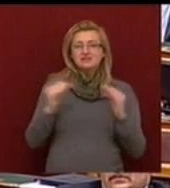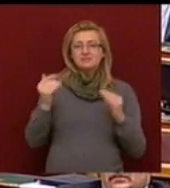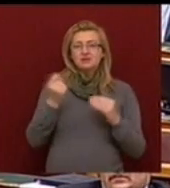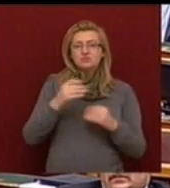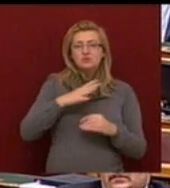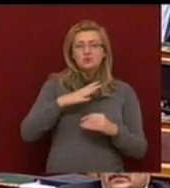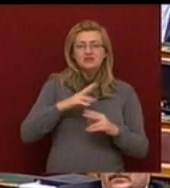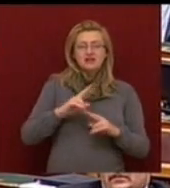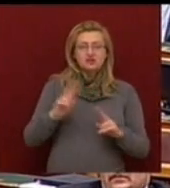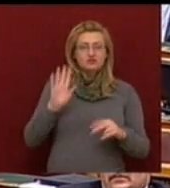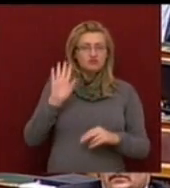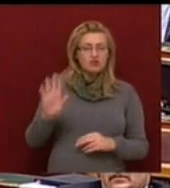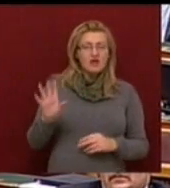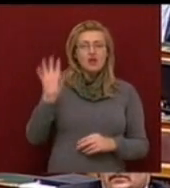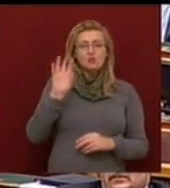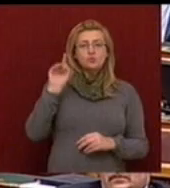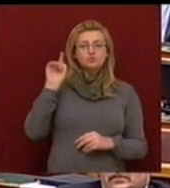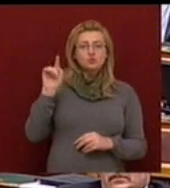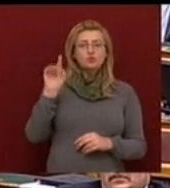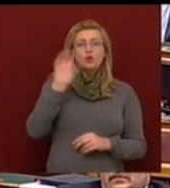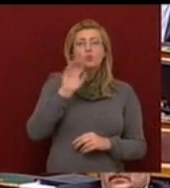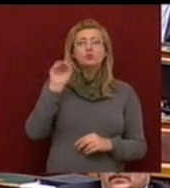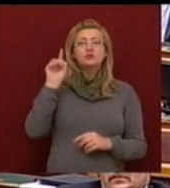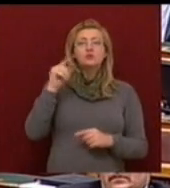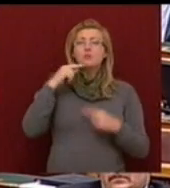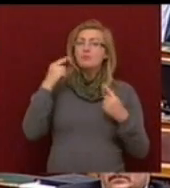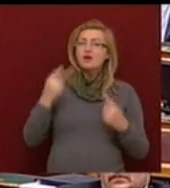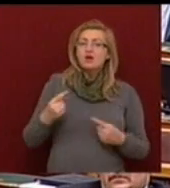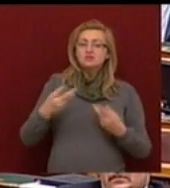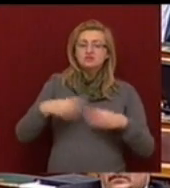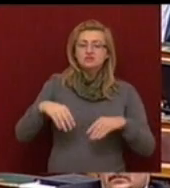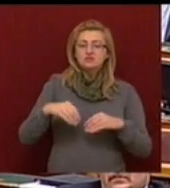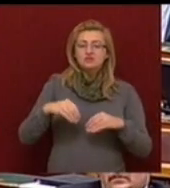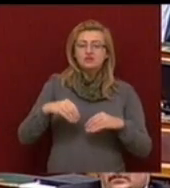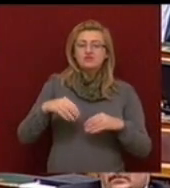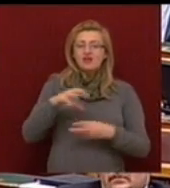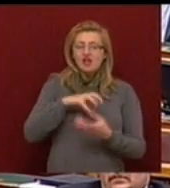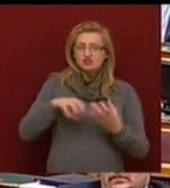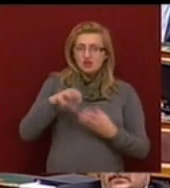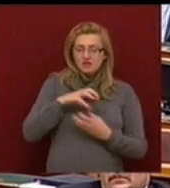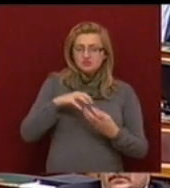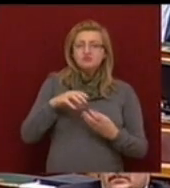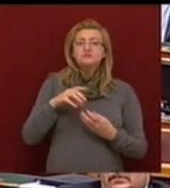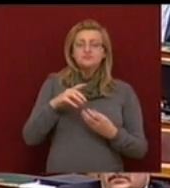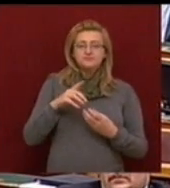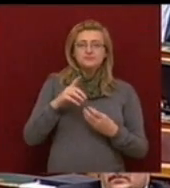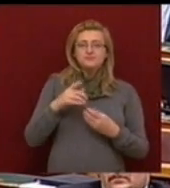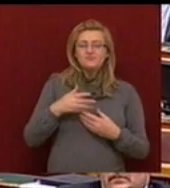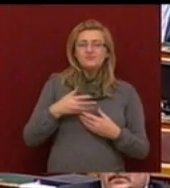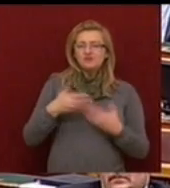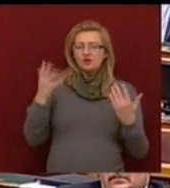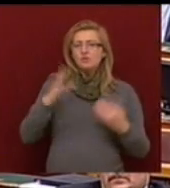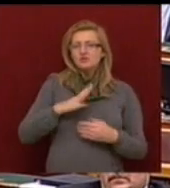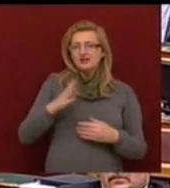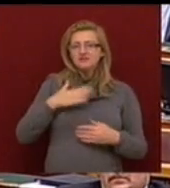rendelkeznek. Az eurózóna, az Európai Unió, mint meghatározott családunk válsága jelentős kockázatot jelent